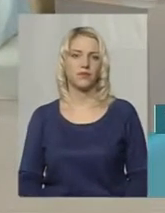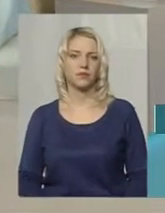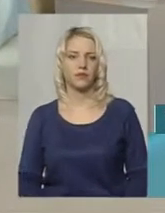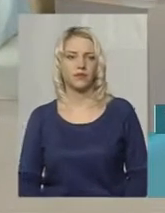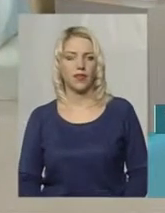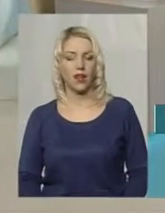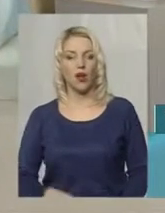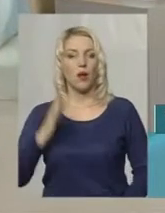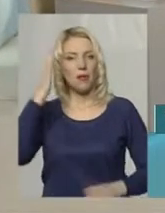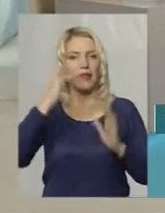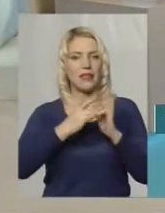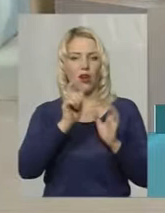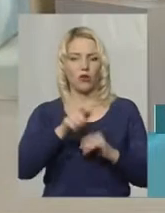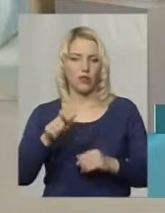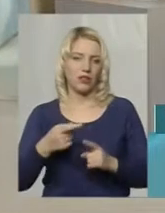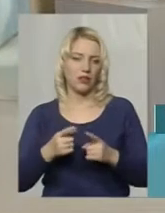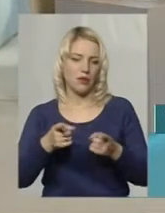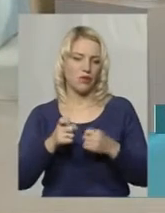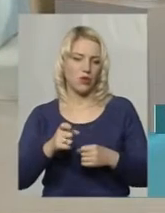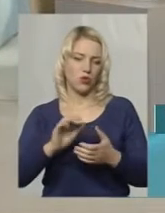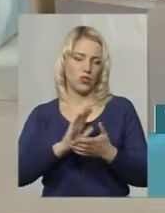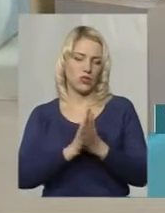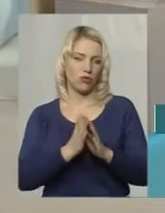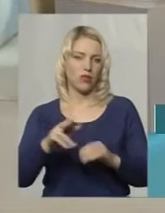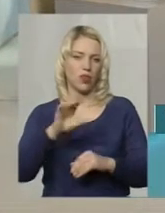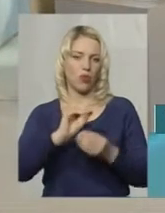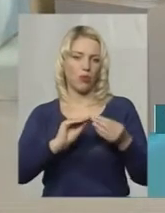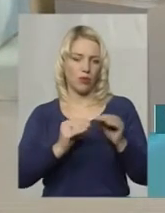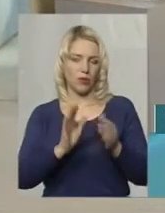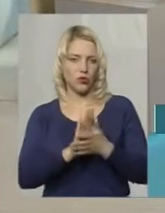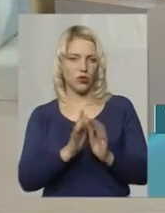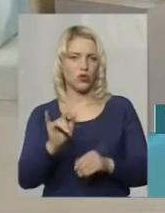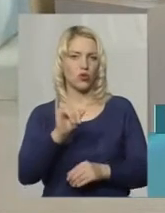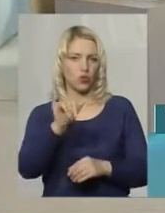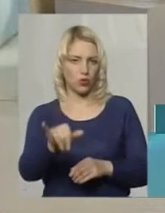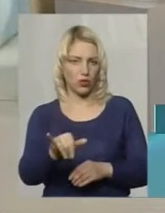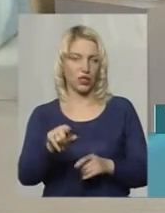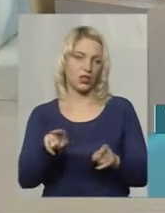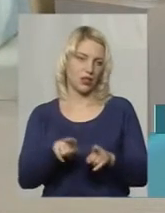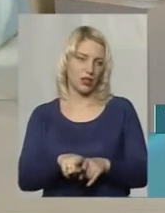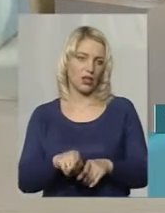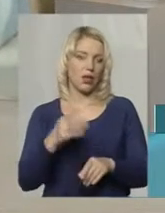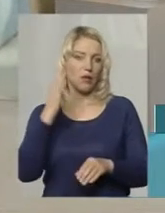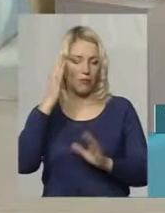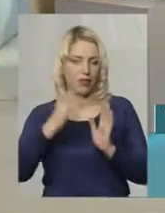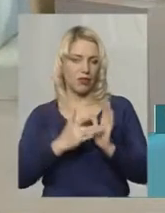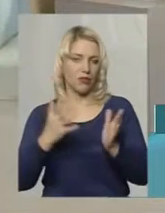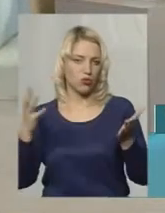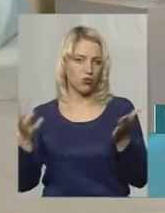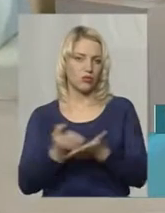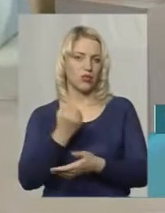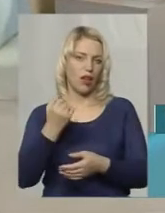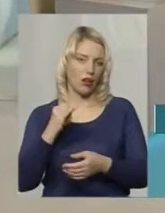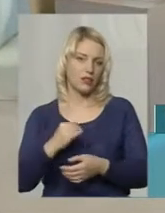привернути увагу до ситуації, до проблемної ситуації, що склалася в них. І таким чином мета досягається, і